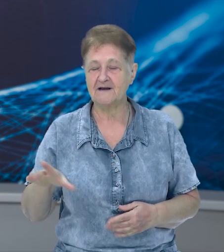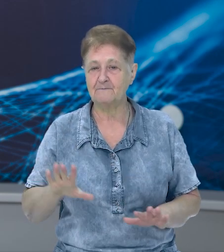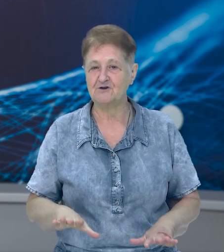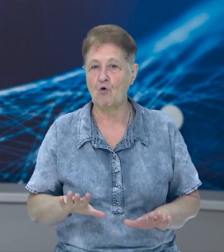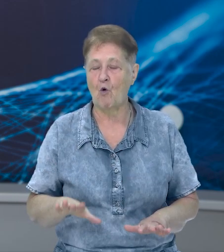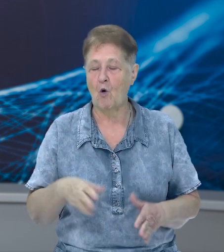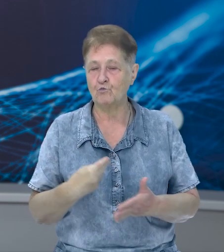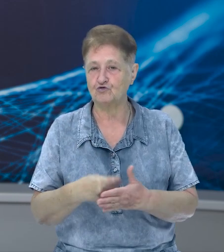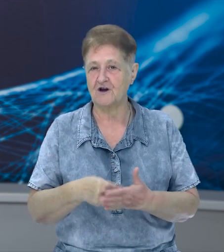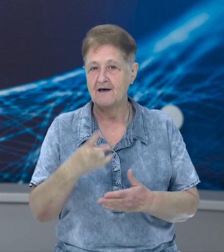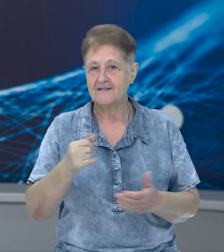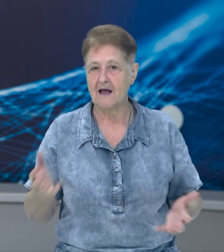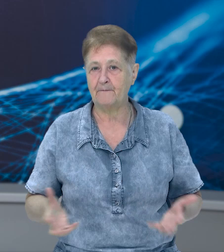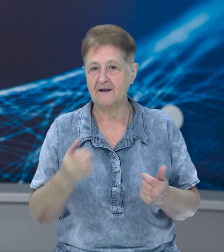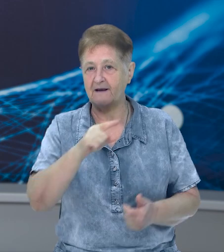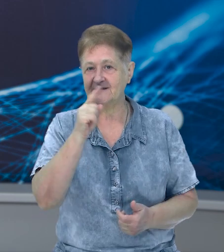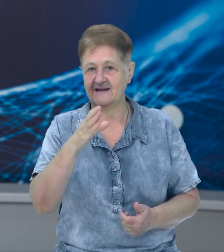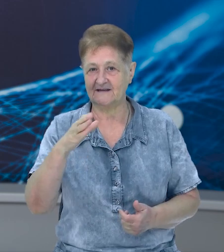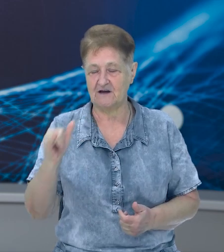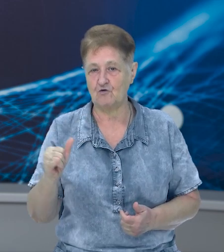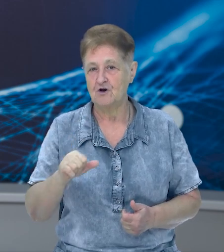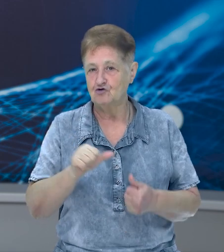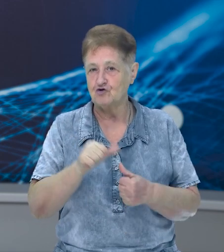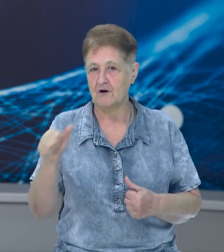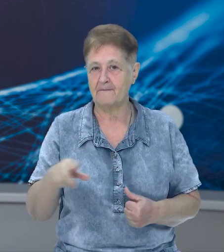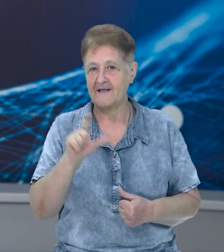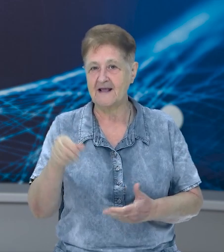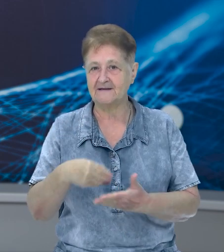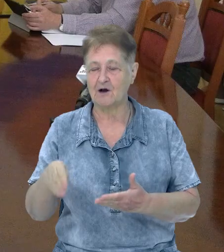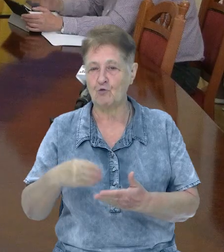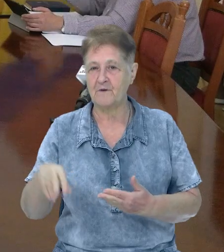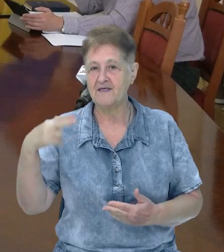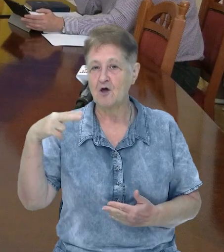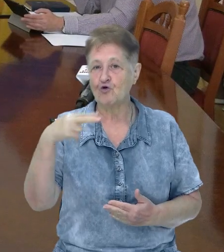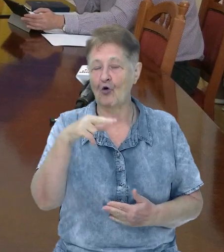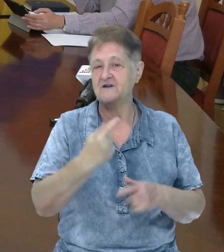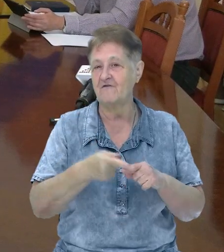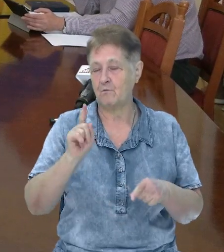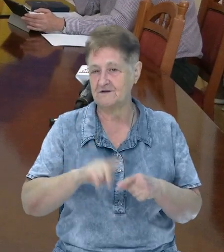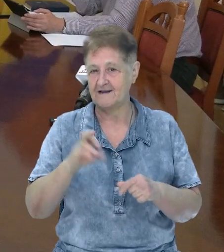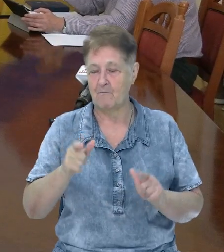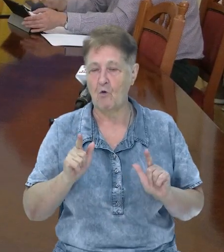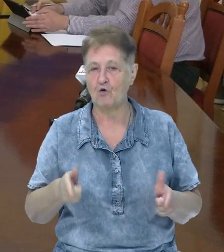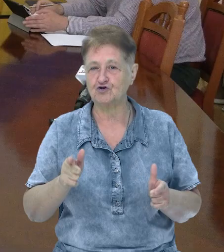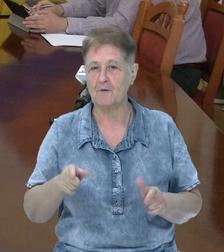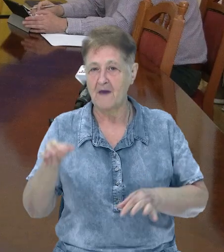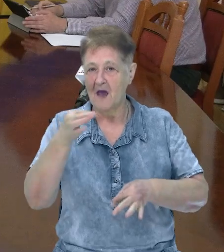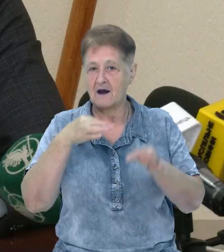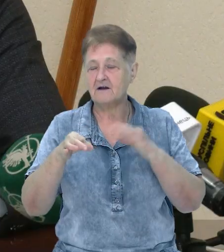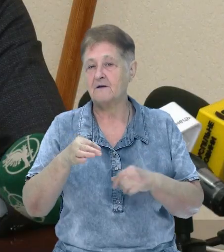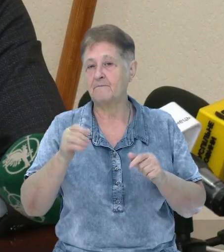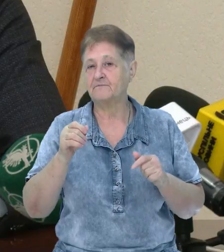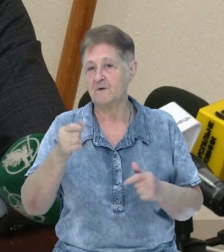міського бюджету на підтримку Збройних сил України, зокрема на закупівлю дронів. Про це на погоджувальній раді перед сесією